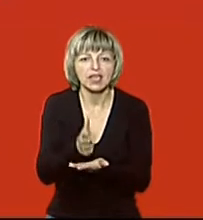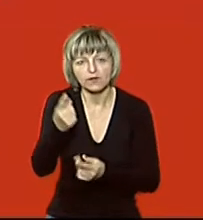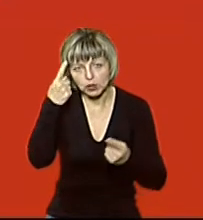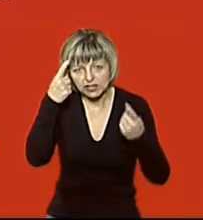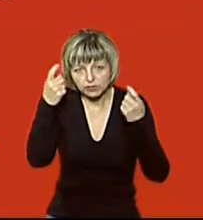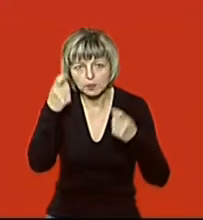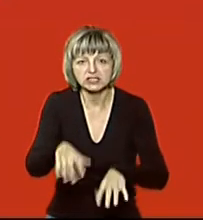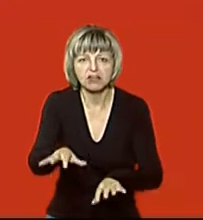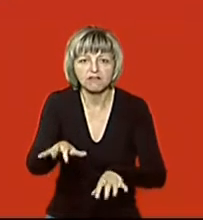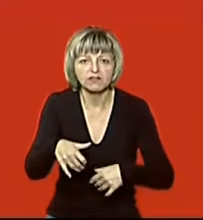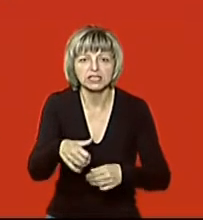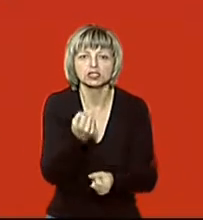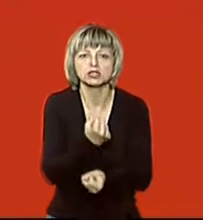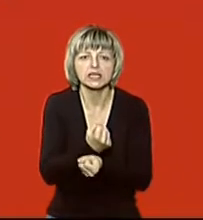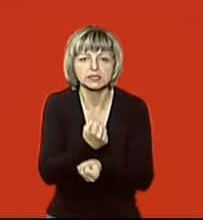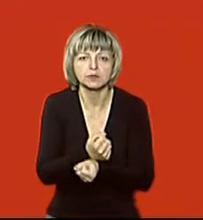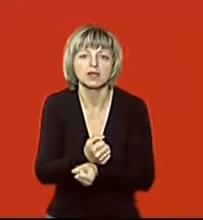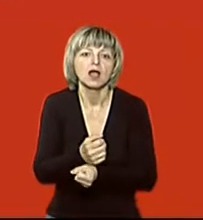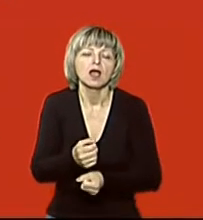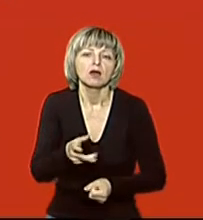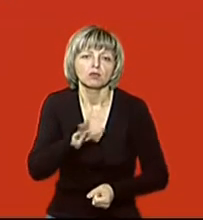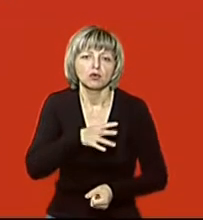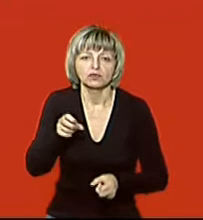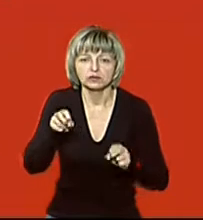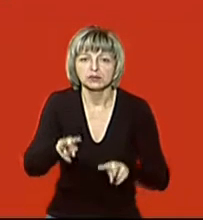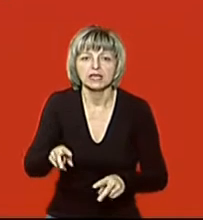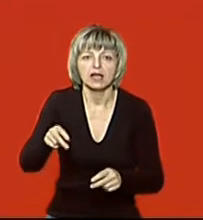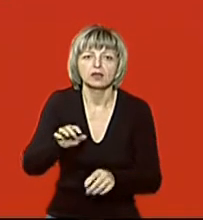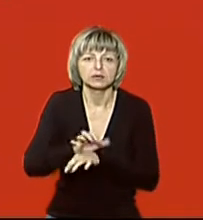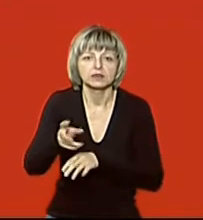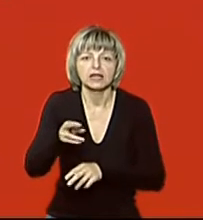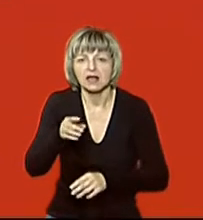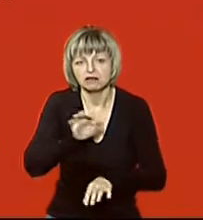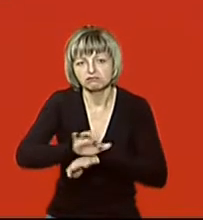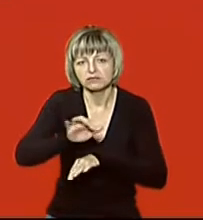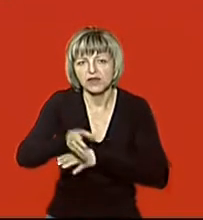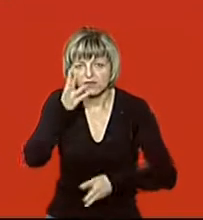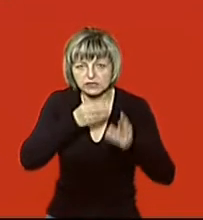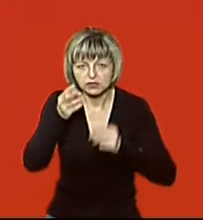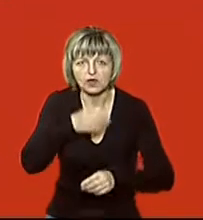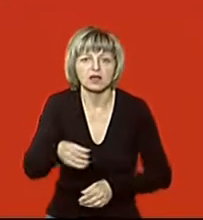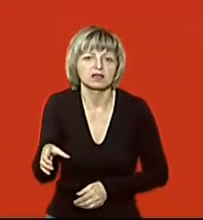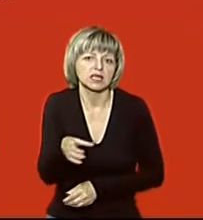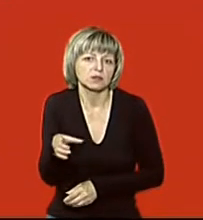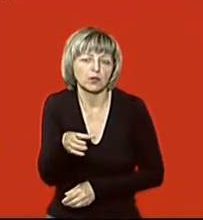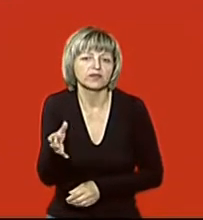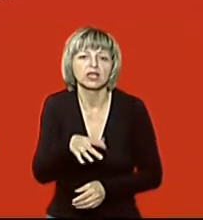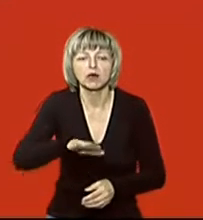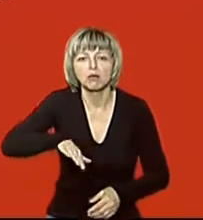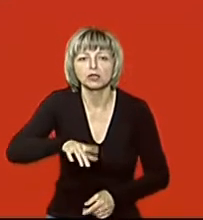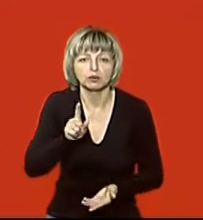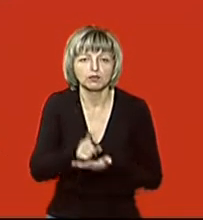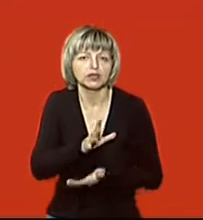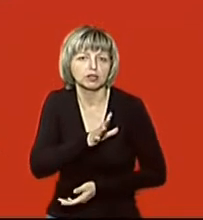інформацією, вилучений спирт призначався для виготовлення фальсифікованих алкогольних напоїв, які в подальшому